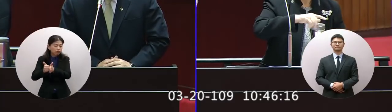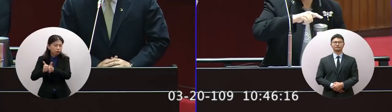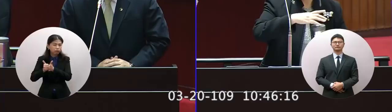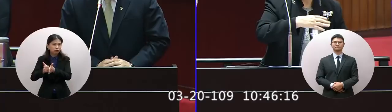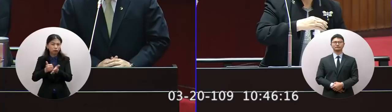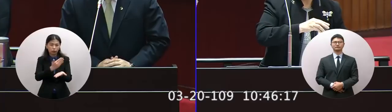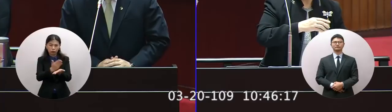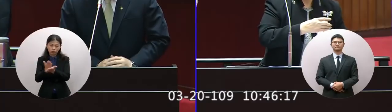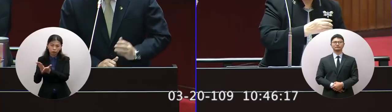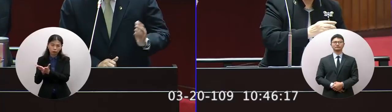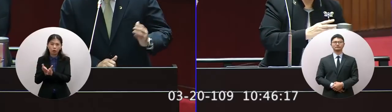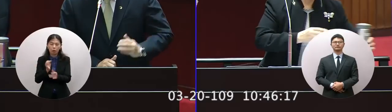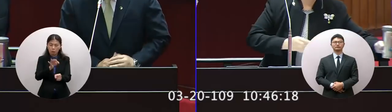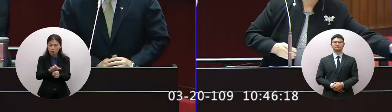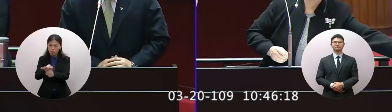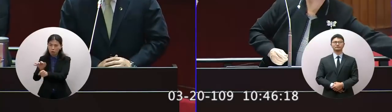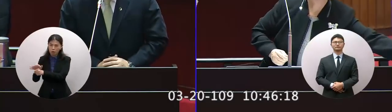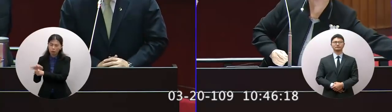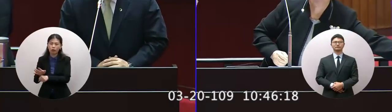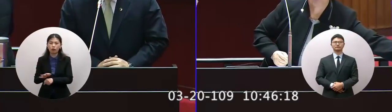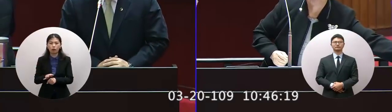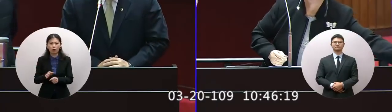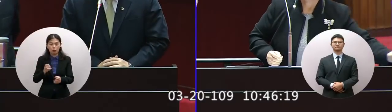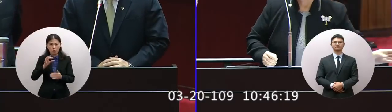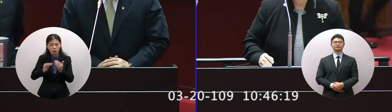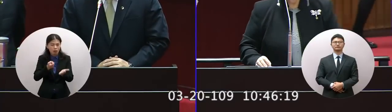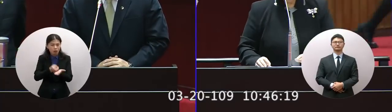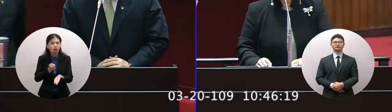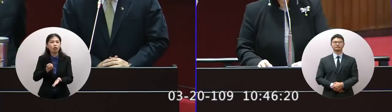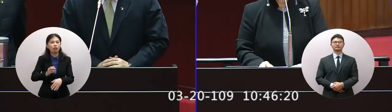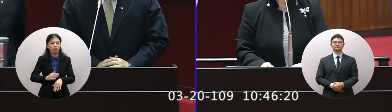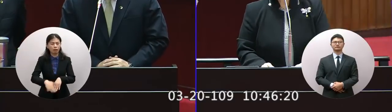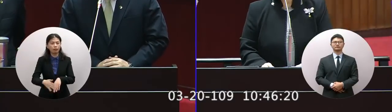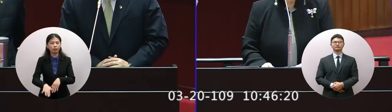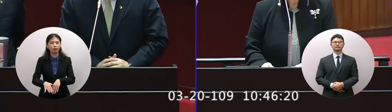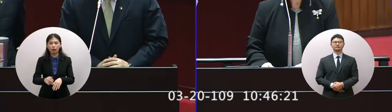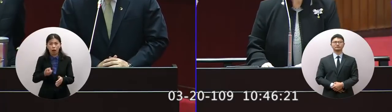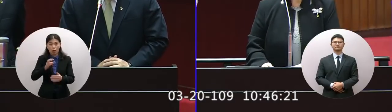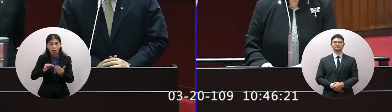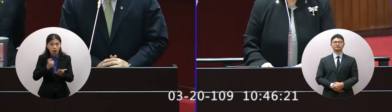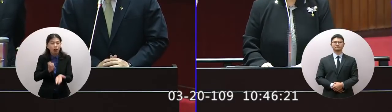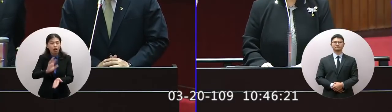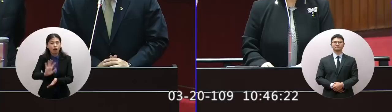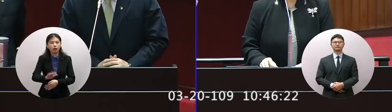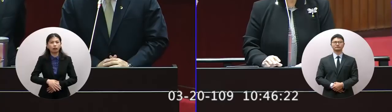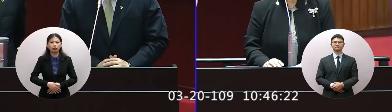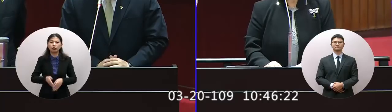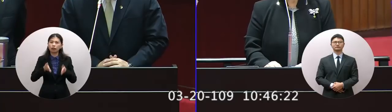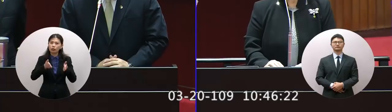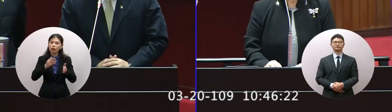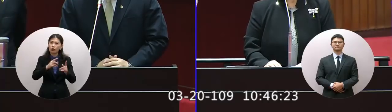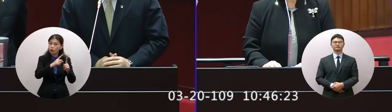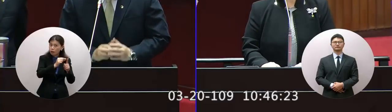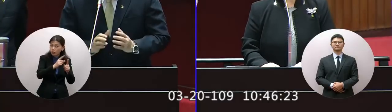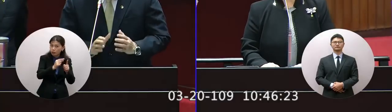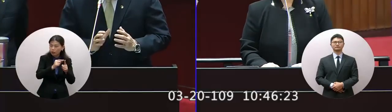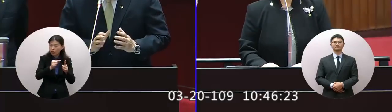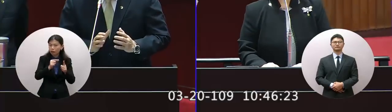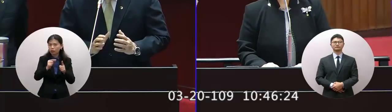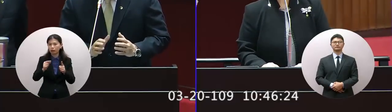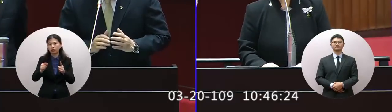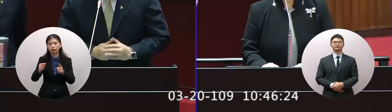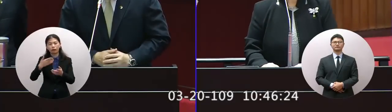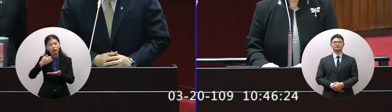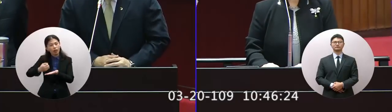延提辦法您所看到的這個報導就是希望對旅行社跟旅宿業因為